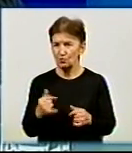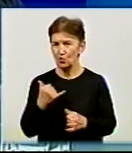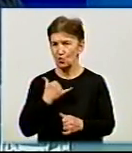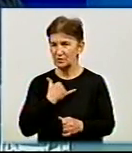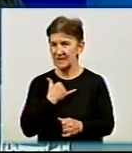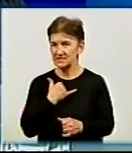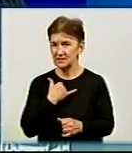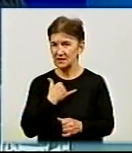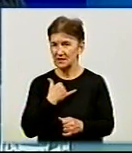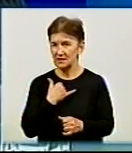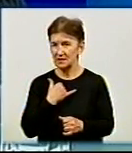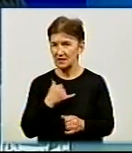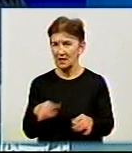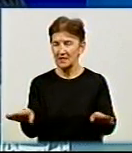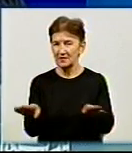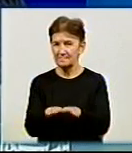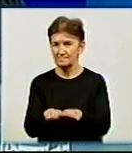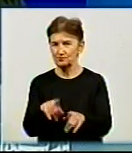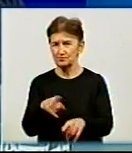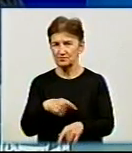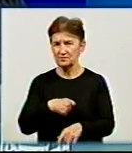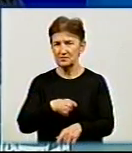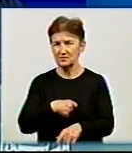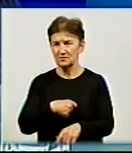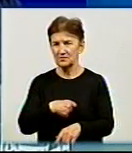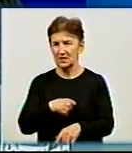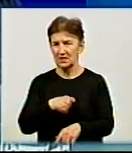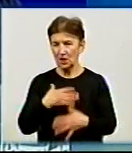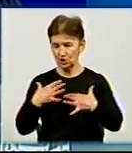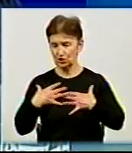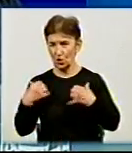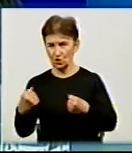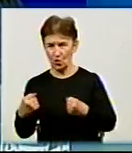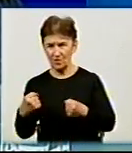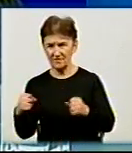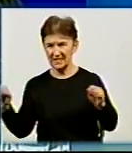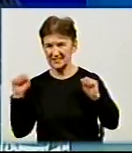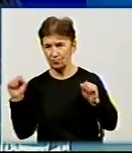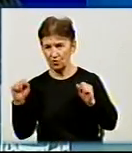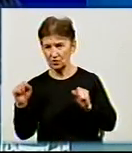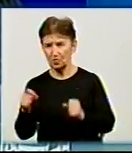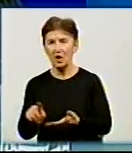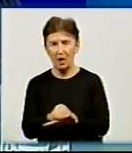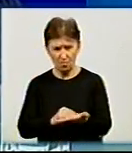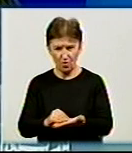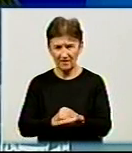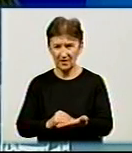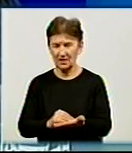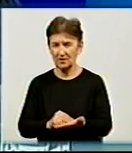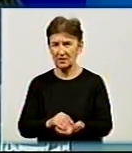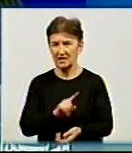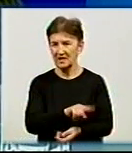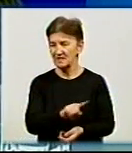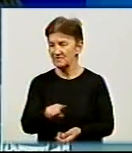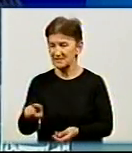применшувати значення здорового спорту, прибільшувати це, я повторюю, і ті, і ті